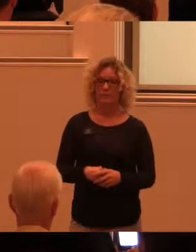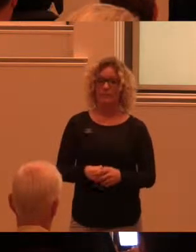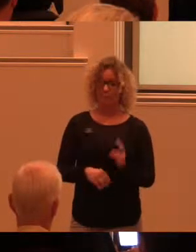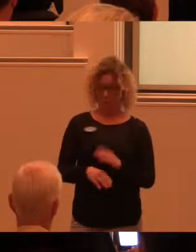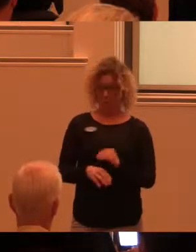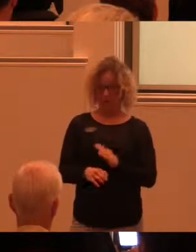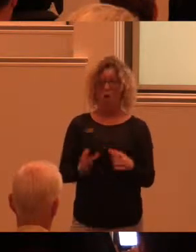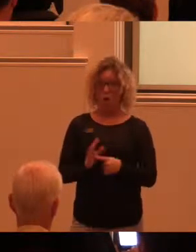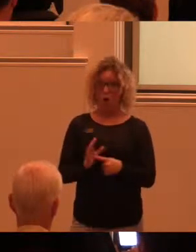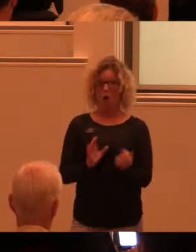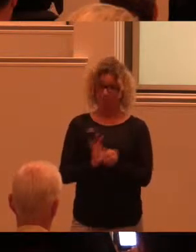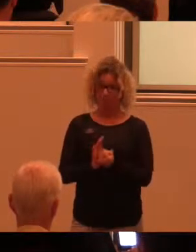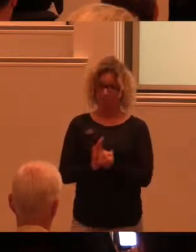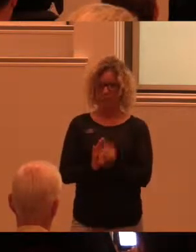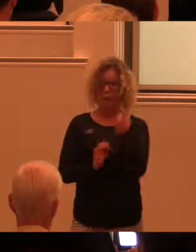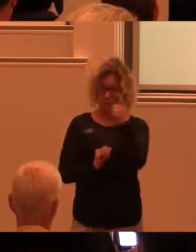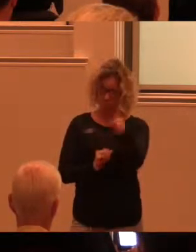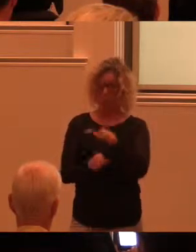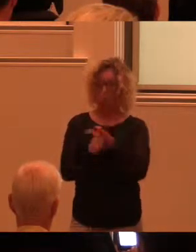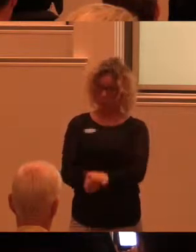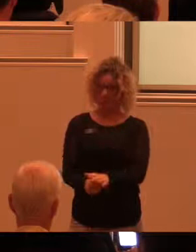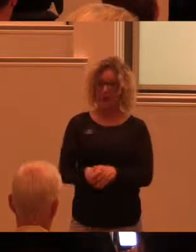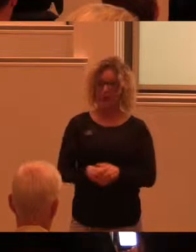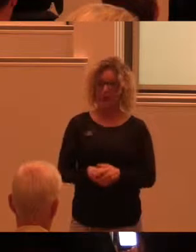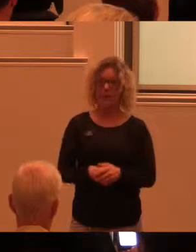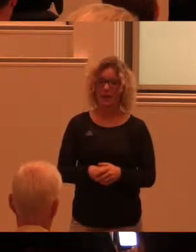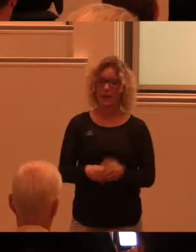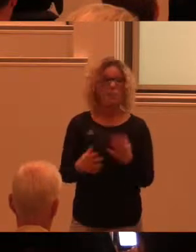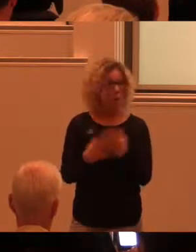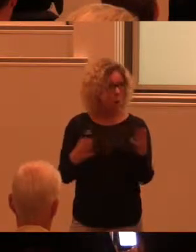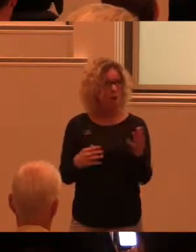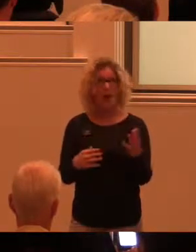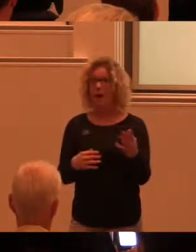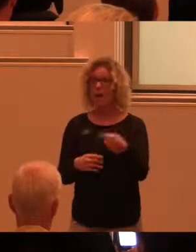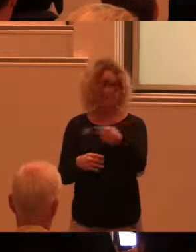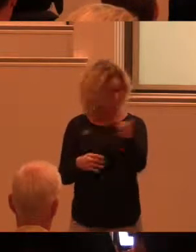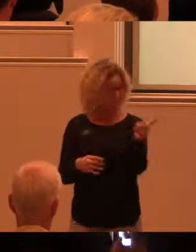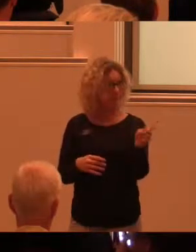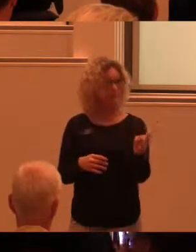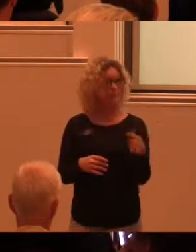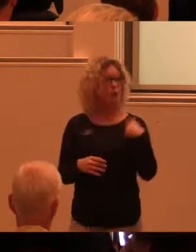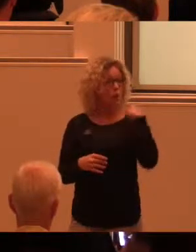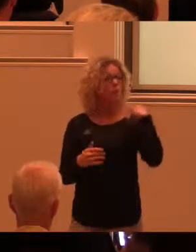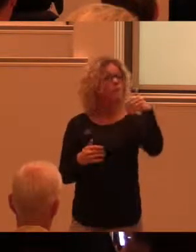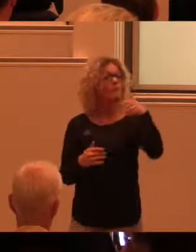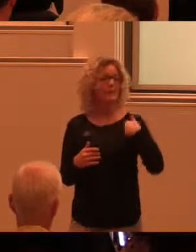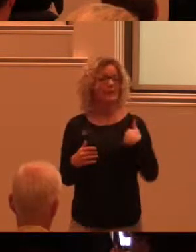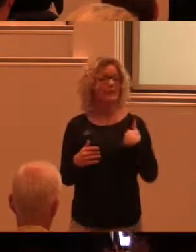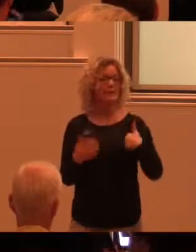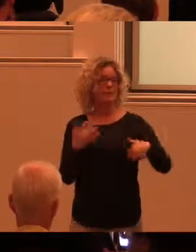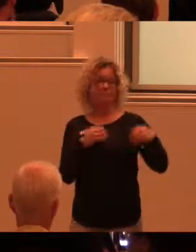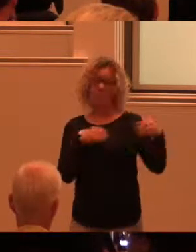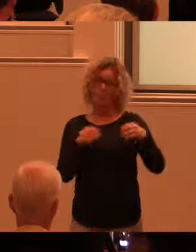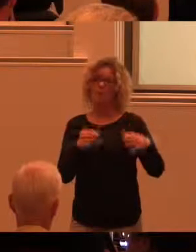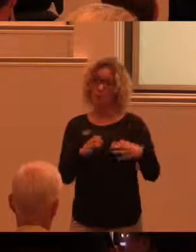en lagstiftning som förbjuder det. Så många av er kommer att bli inblandade i. Eftersom